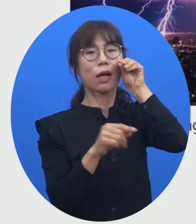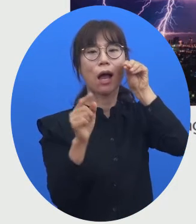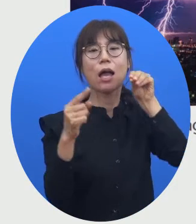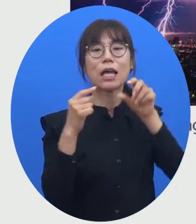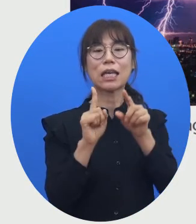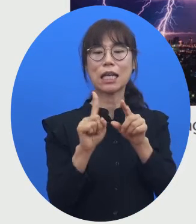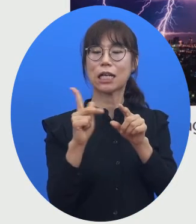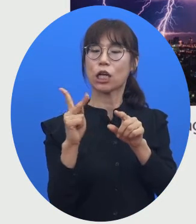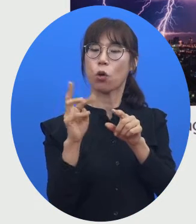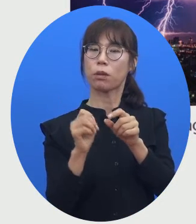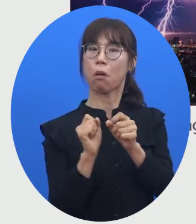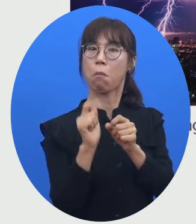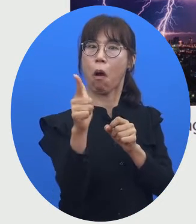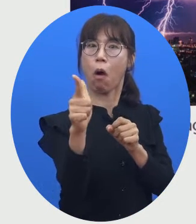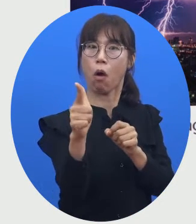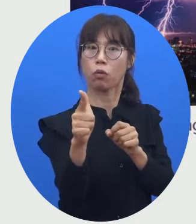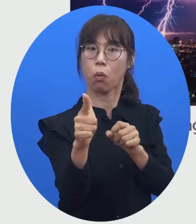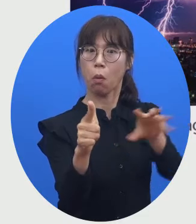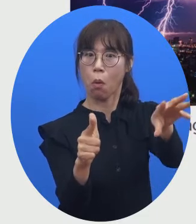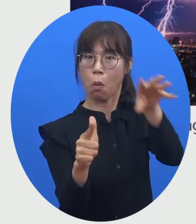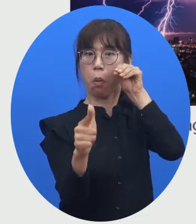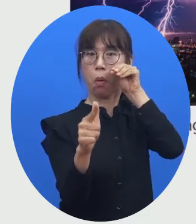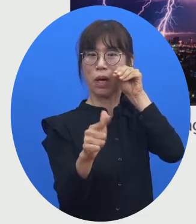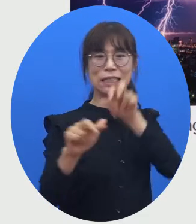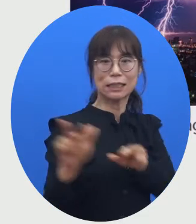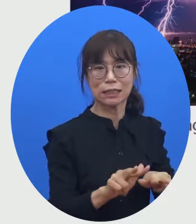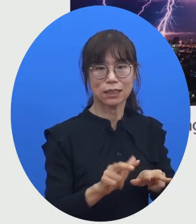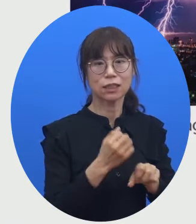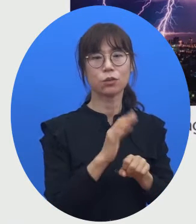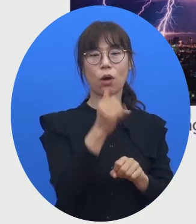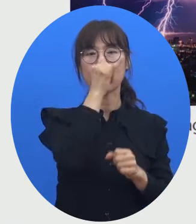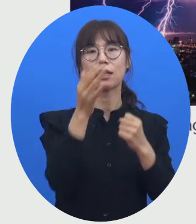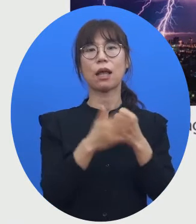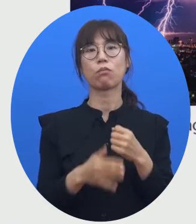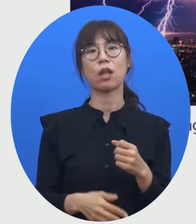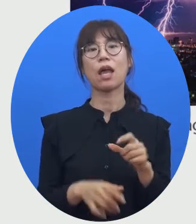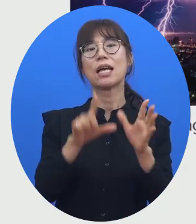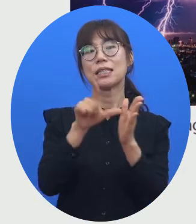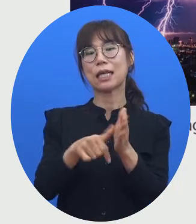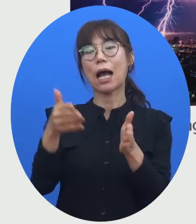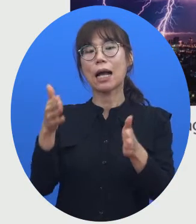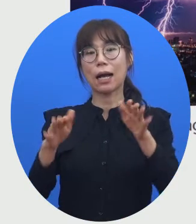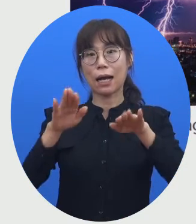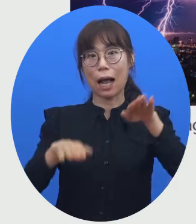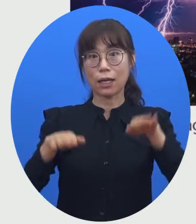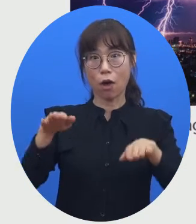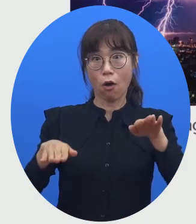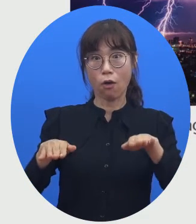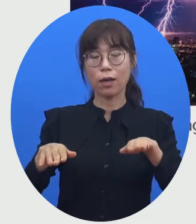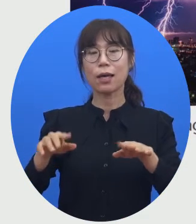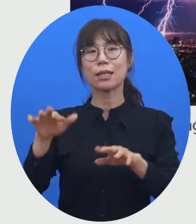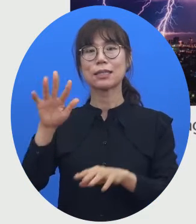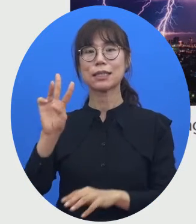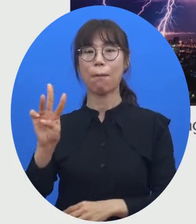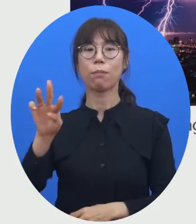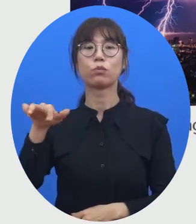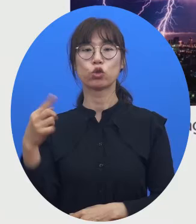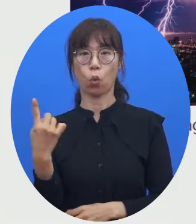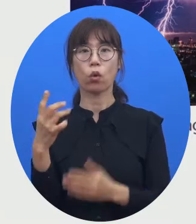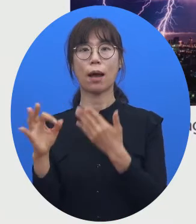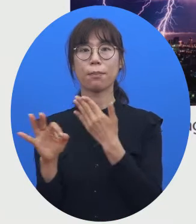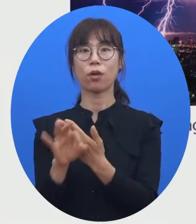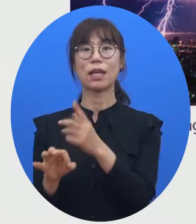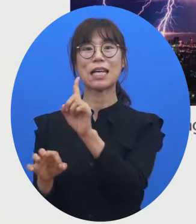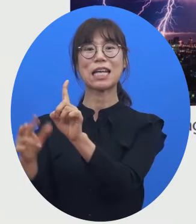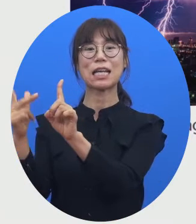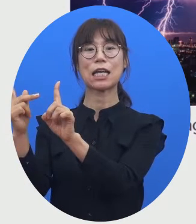도달하기 때문에 천둥, 번개 사이의 시간 간격이 3초라면 그게 1km 떨어진 지점에서